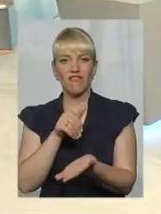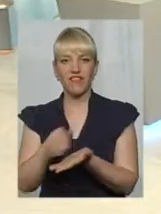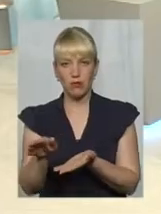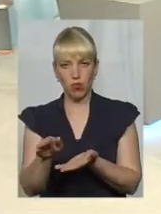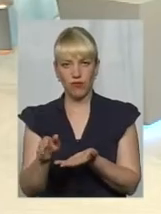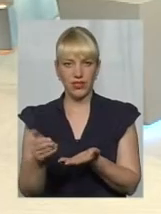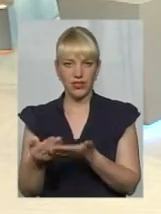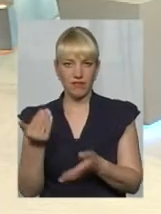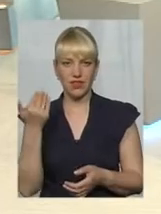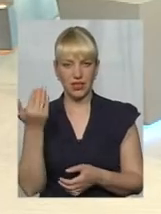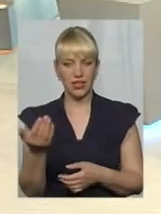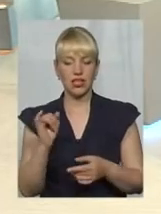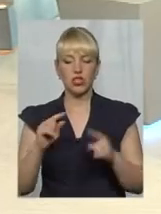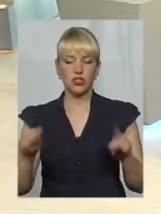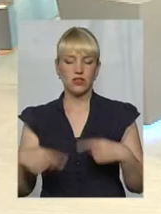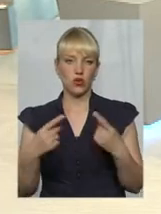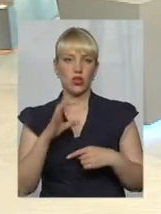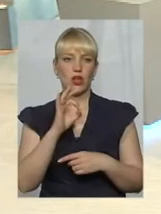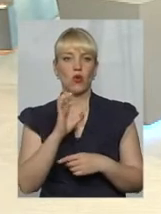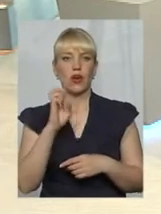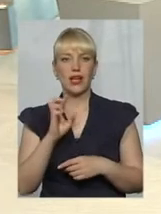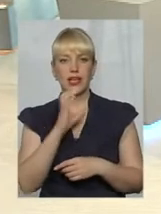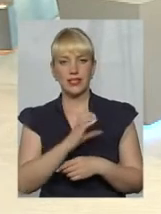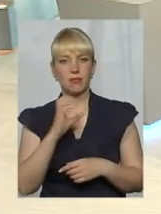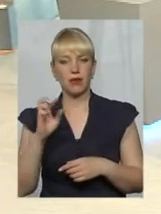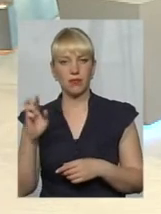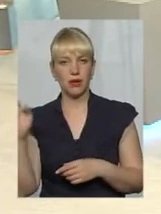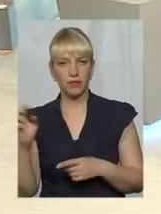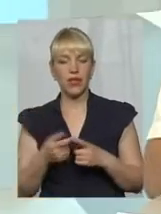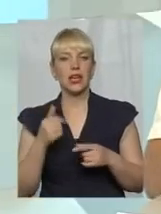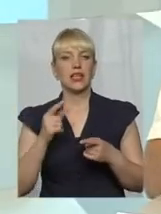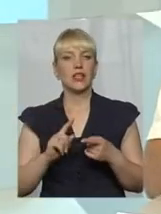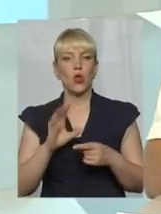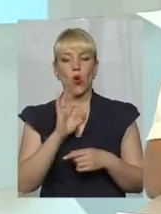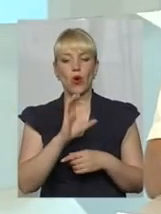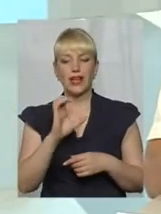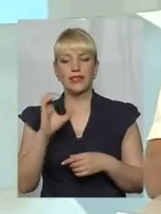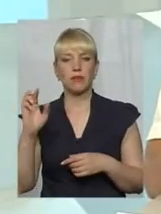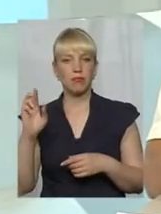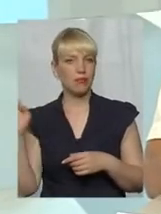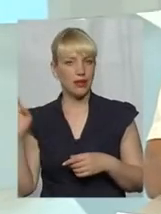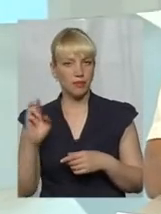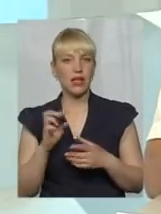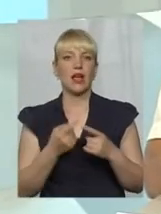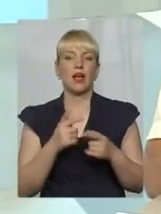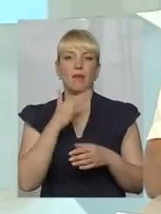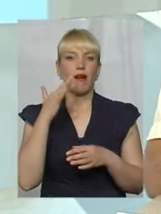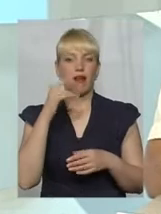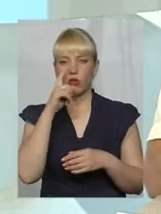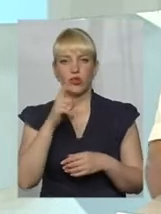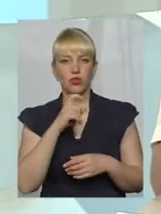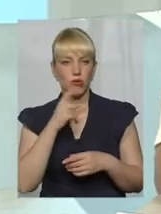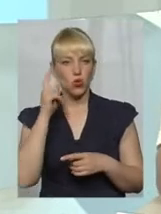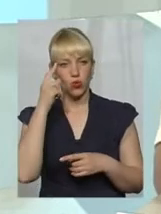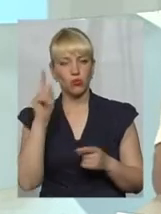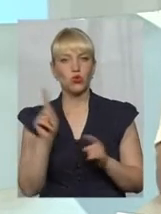тоді створити ОСББ. ОСББ. Але ОСББ, ну, не зовсім люди розуміють, думають, що ОСББ – це